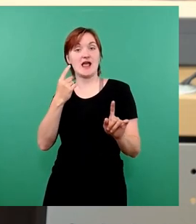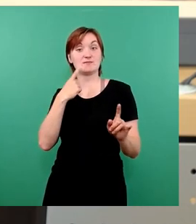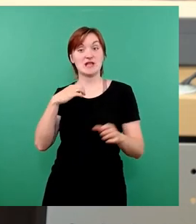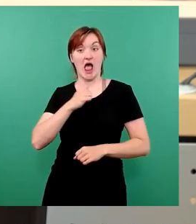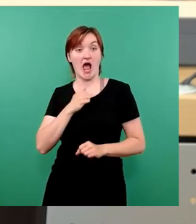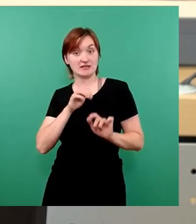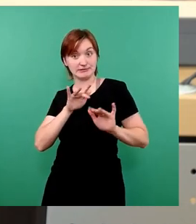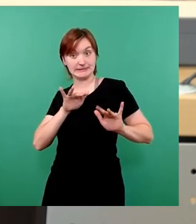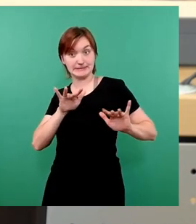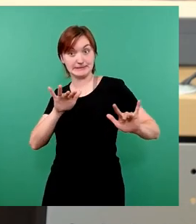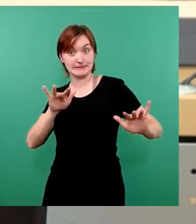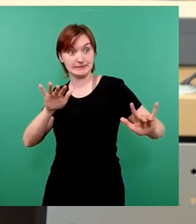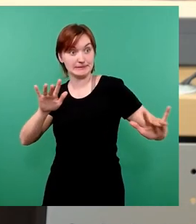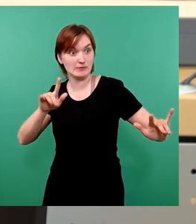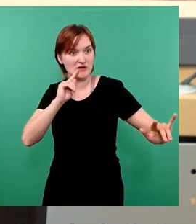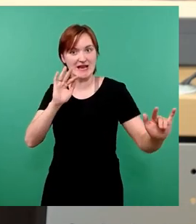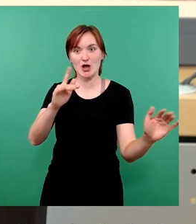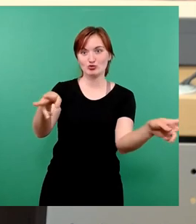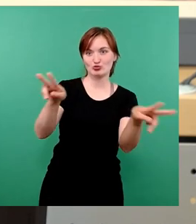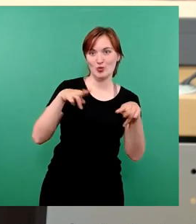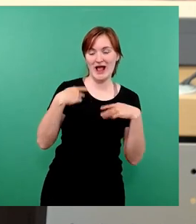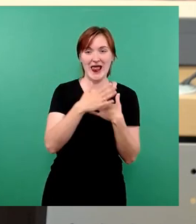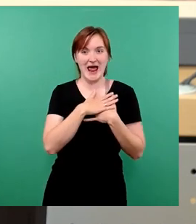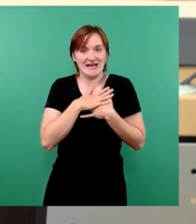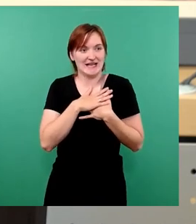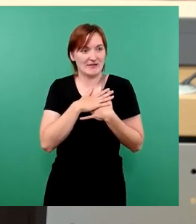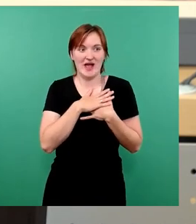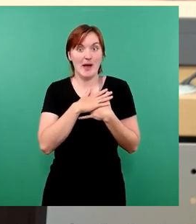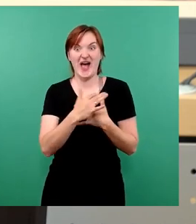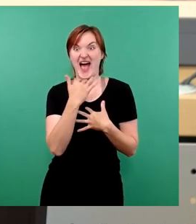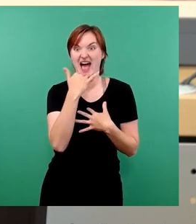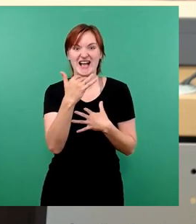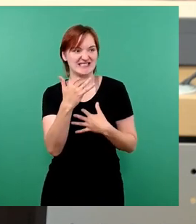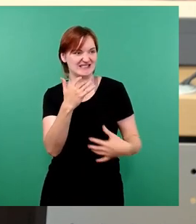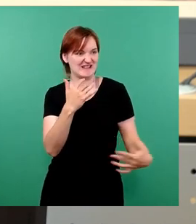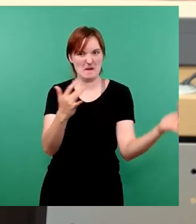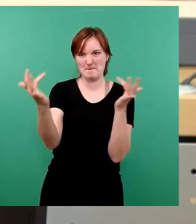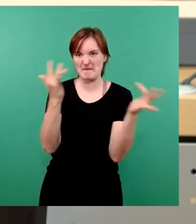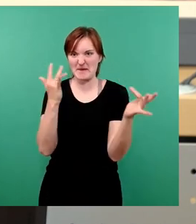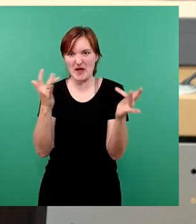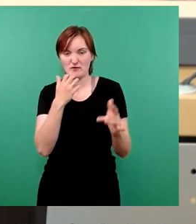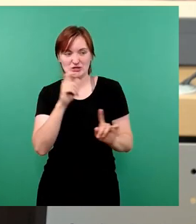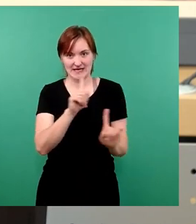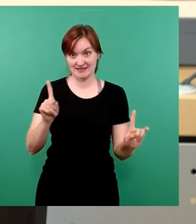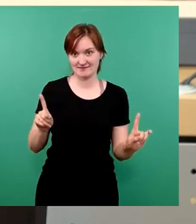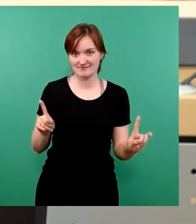schon keine Liebe gewinnt, doch keinen Hass auf sich zieht. Ich will sagen,